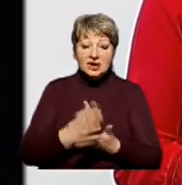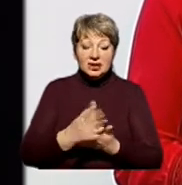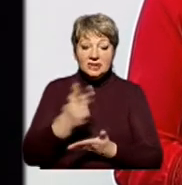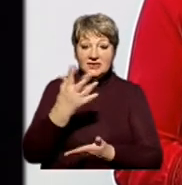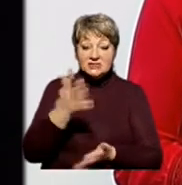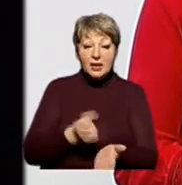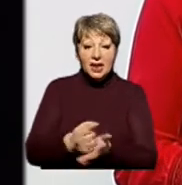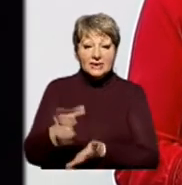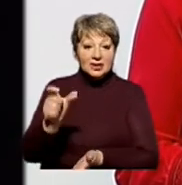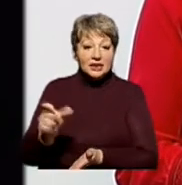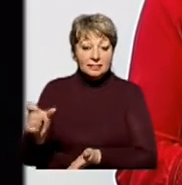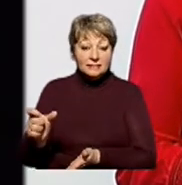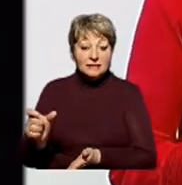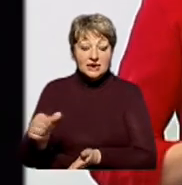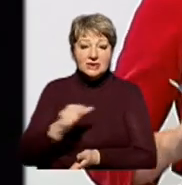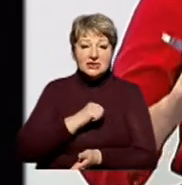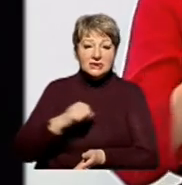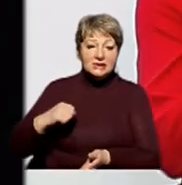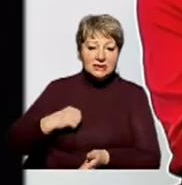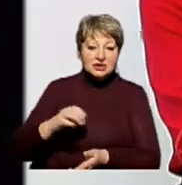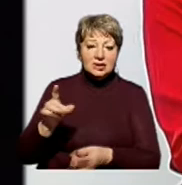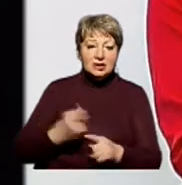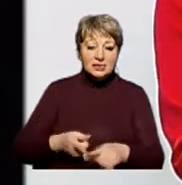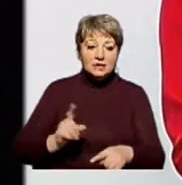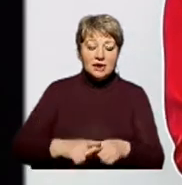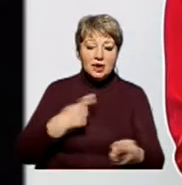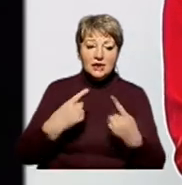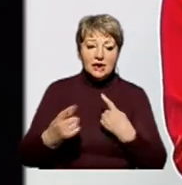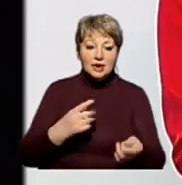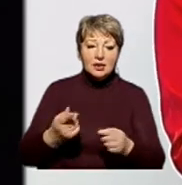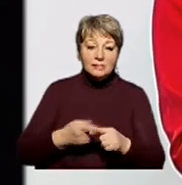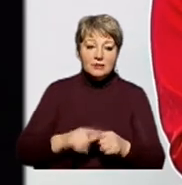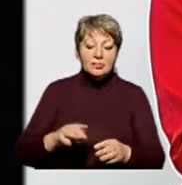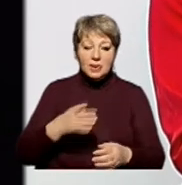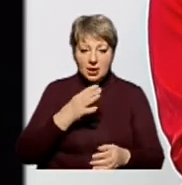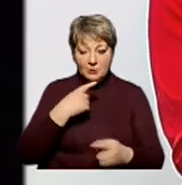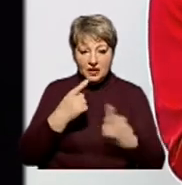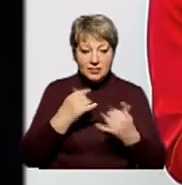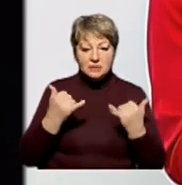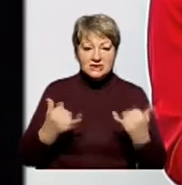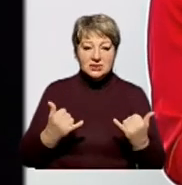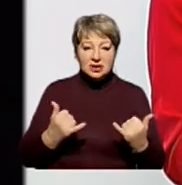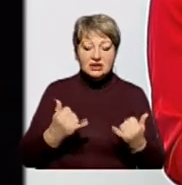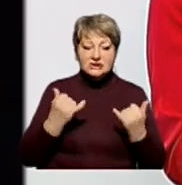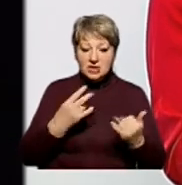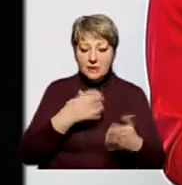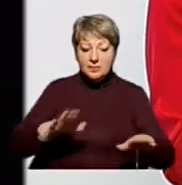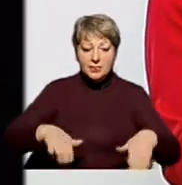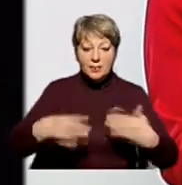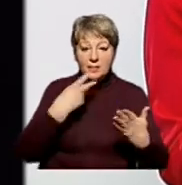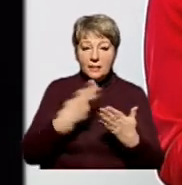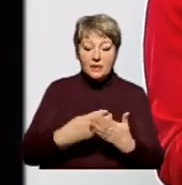25 кандидатів. Саме у програмі «Виборчий округ співбесіда» ми знайомимо вас з ними. Наразі пропоную переглянути